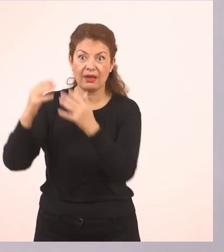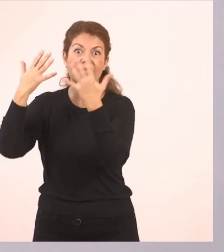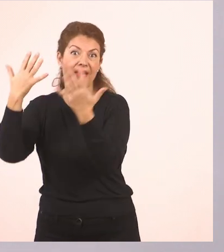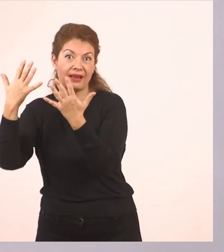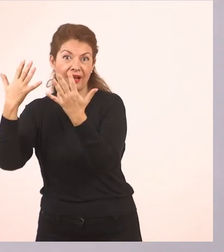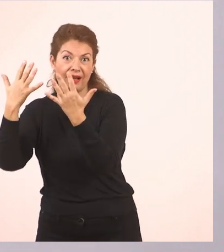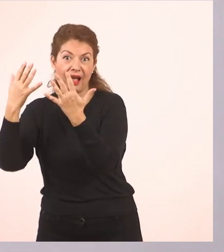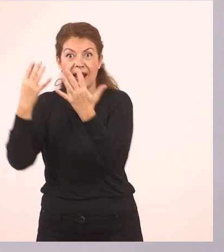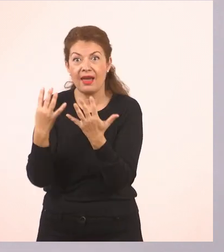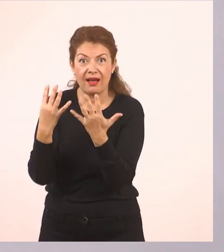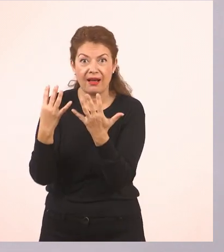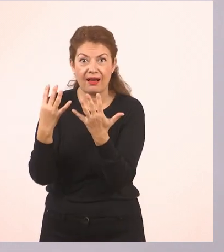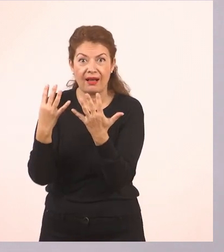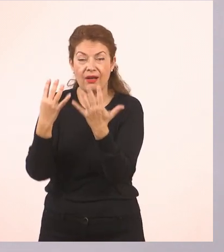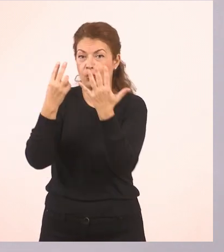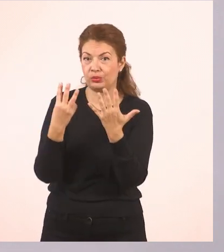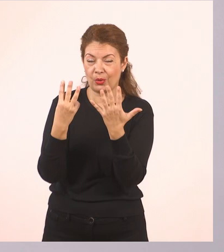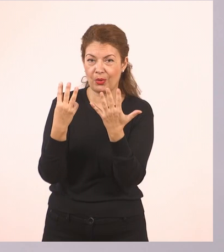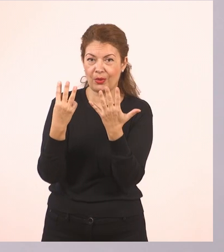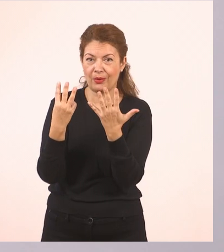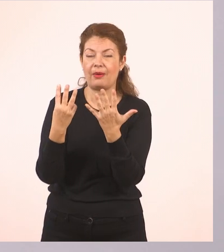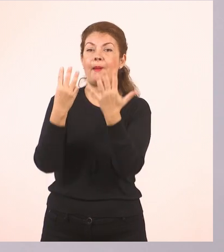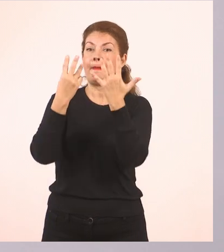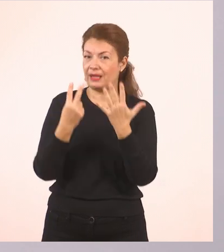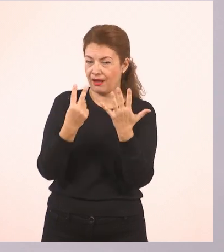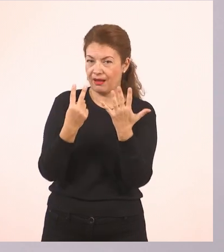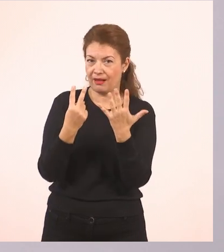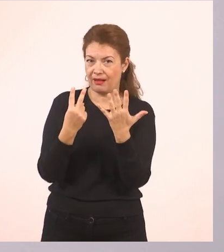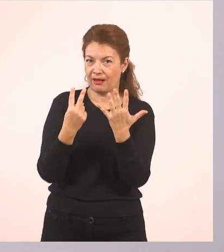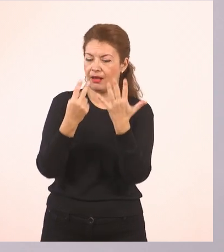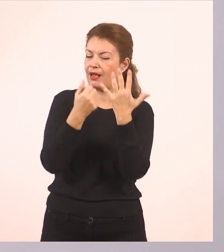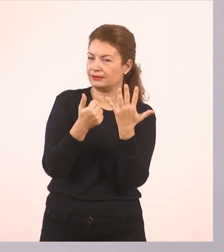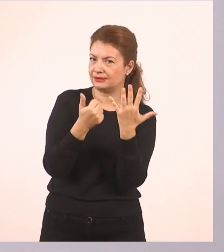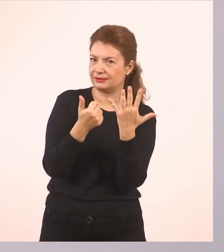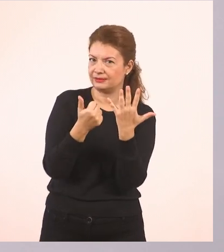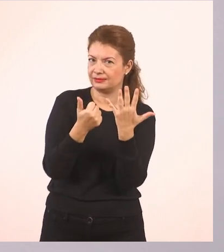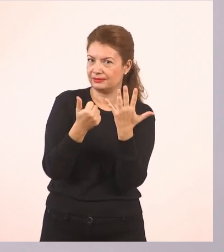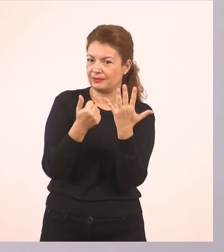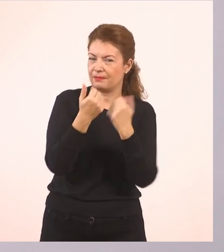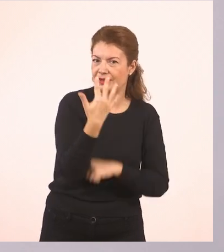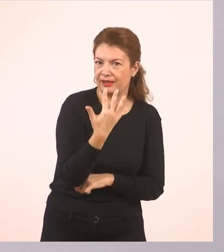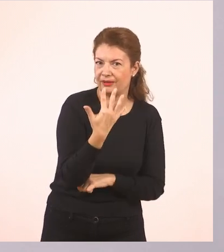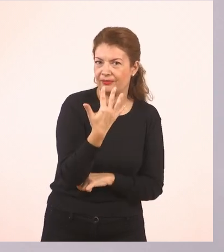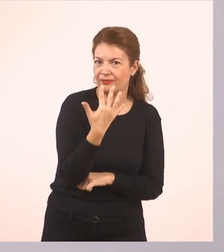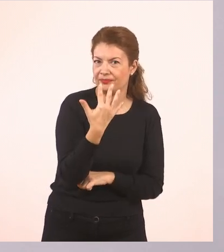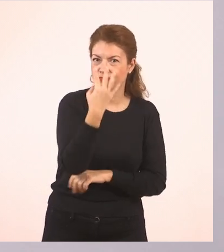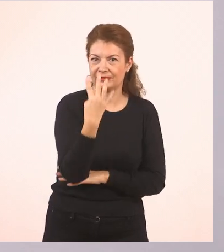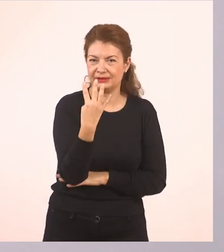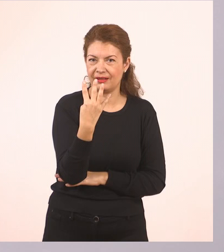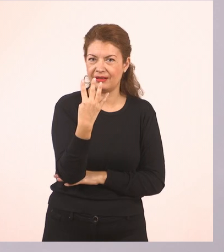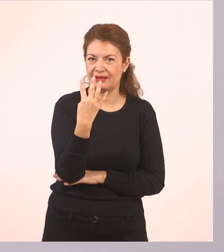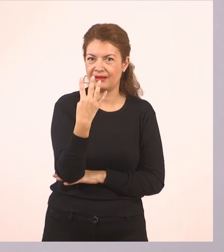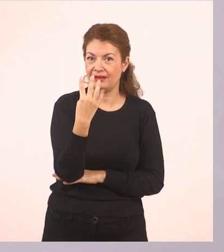9, 8, 7, 6, 5, 4,